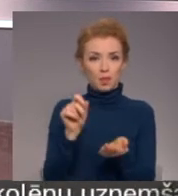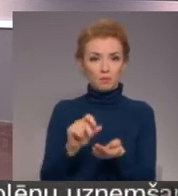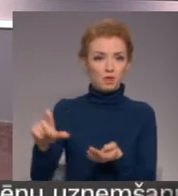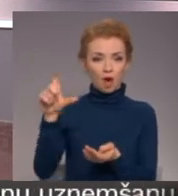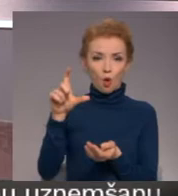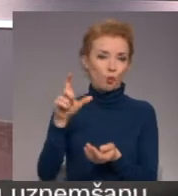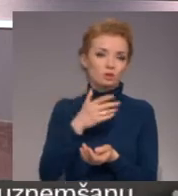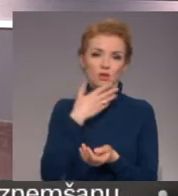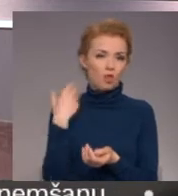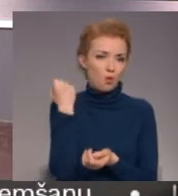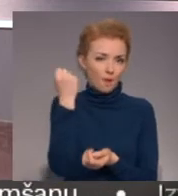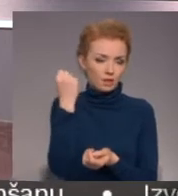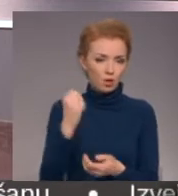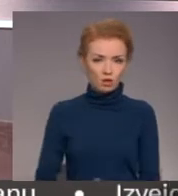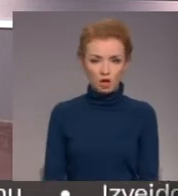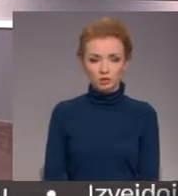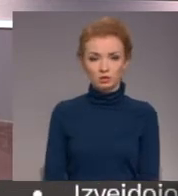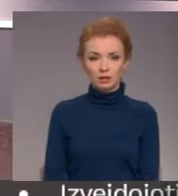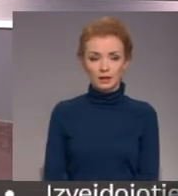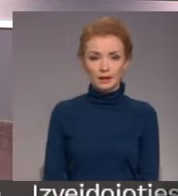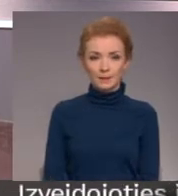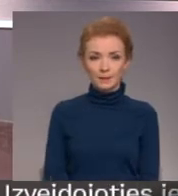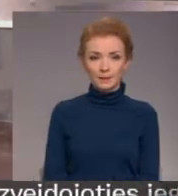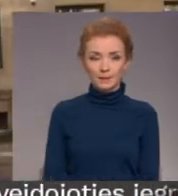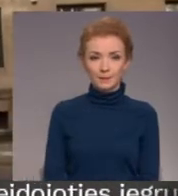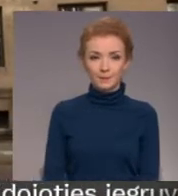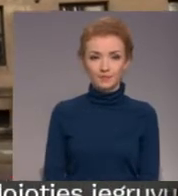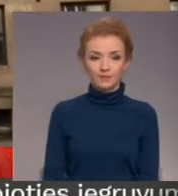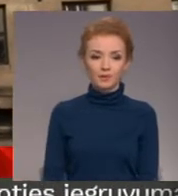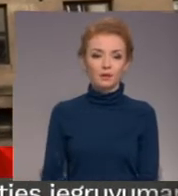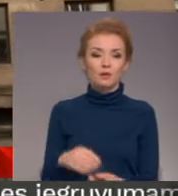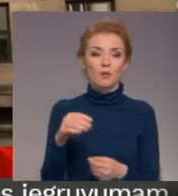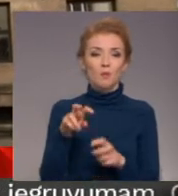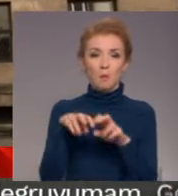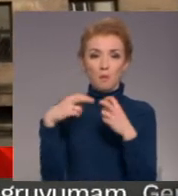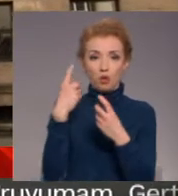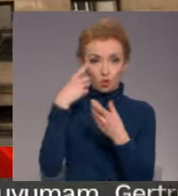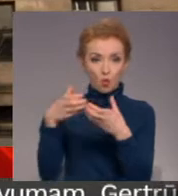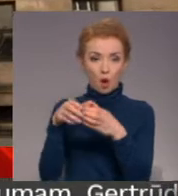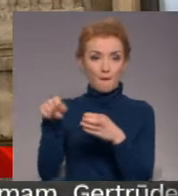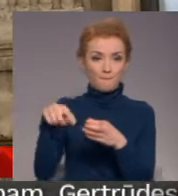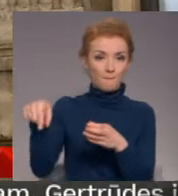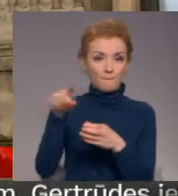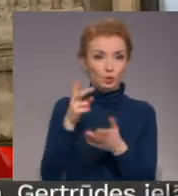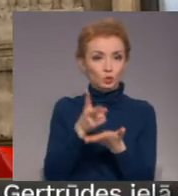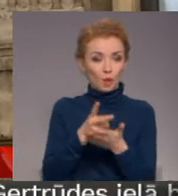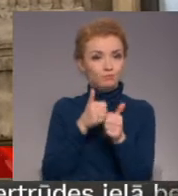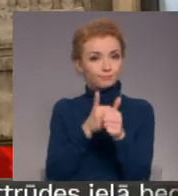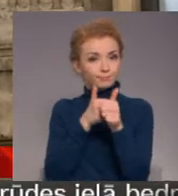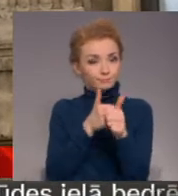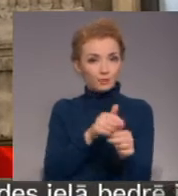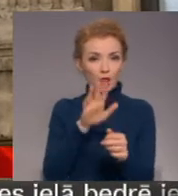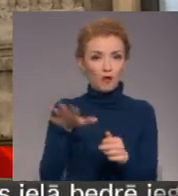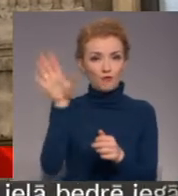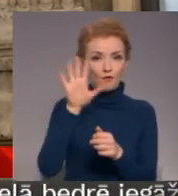draudus nerada un plašāk Māris klūga. Fiskālās disciplīnas padomas uzdevums ir sakot līdz tam, vai valsts netērē